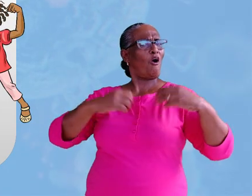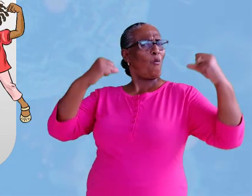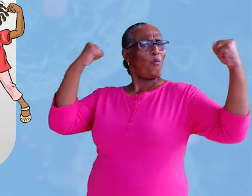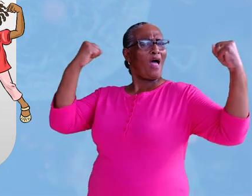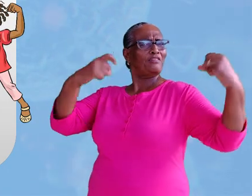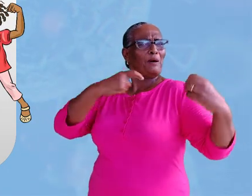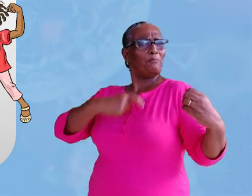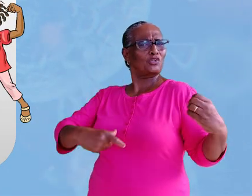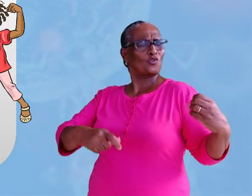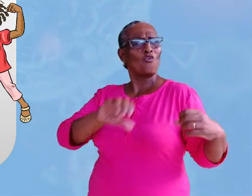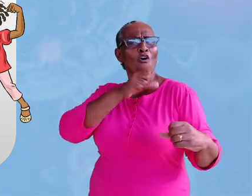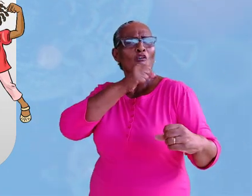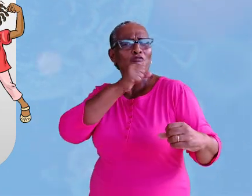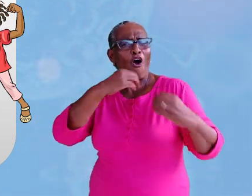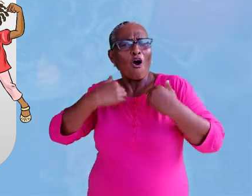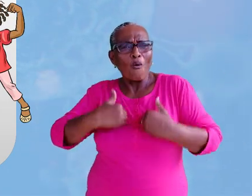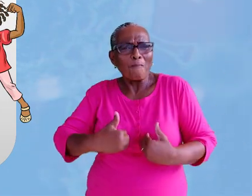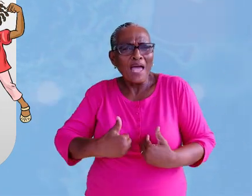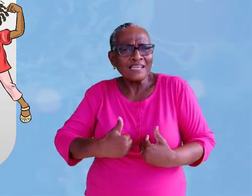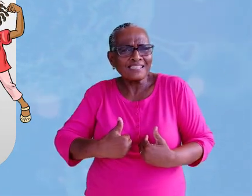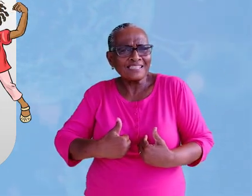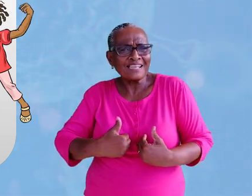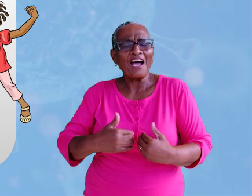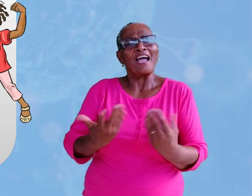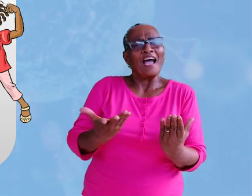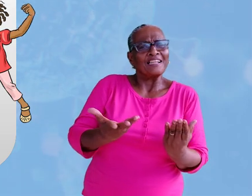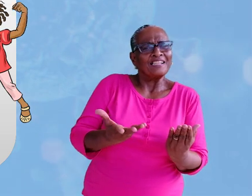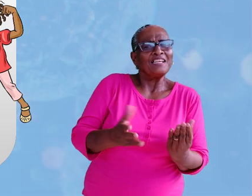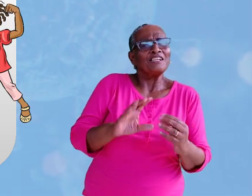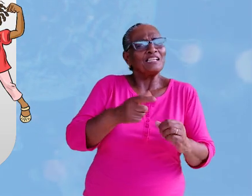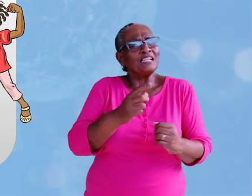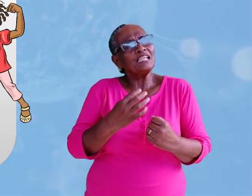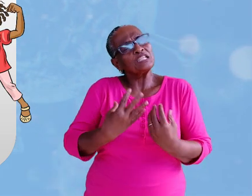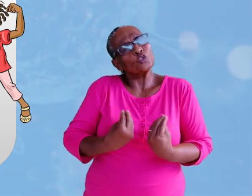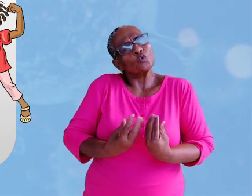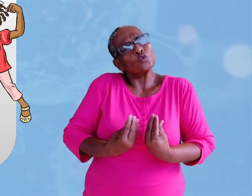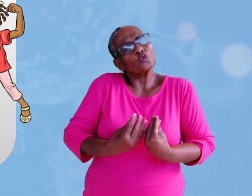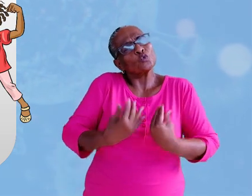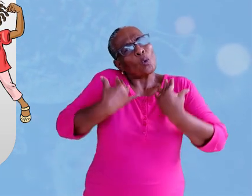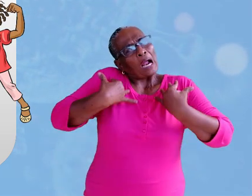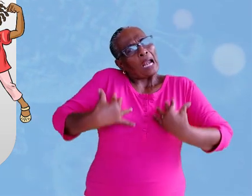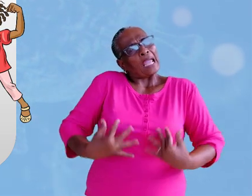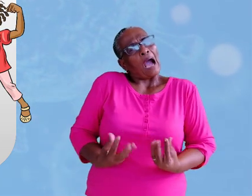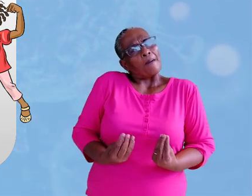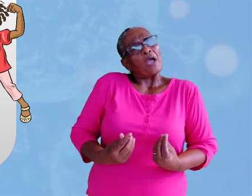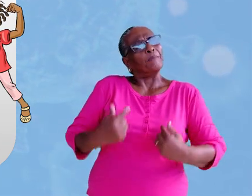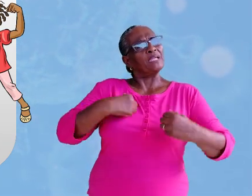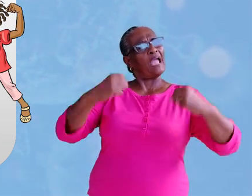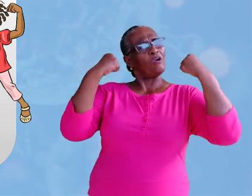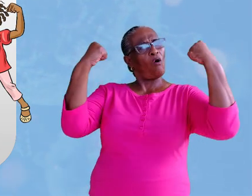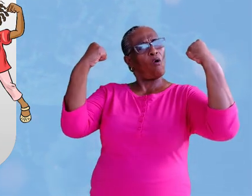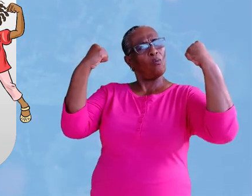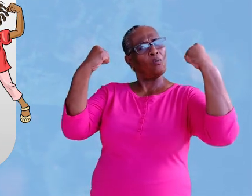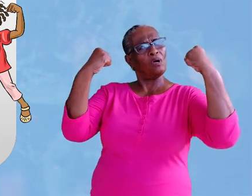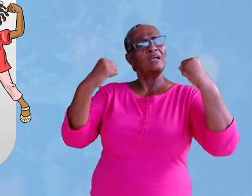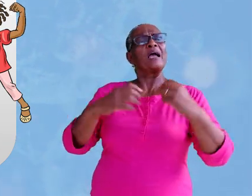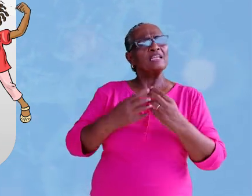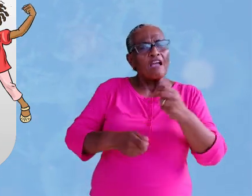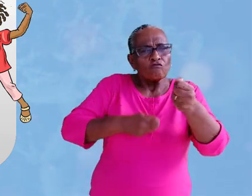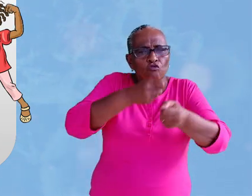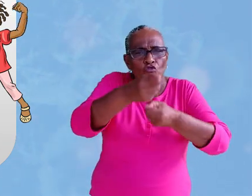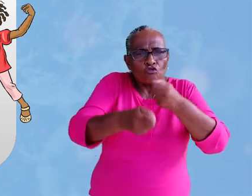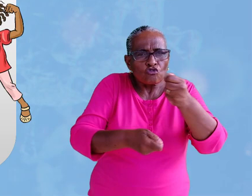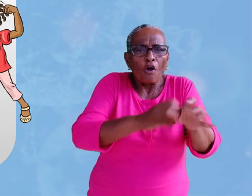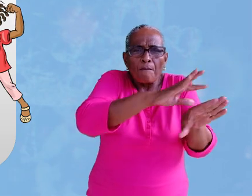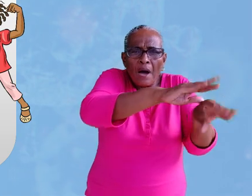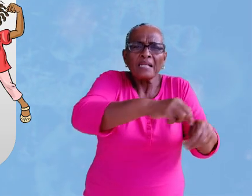een hero voor ouderen en mensen die een zwak immuunsysteem hebben houd je